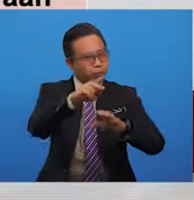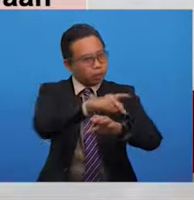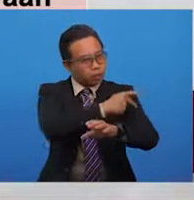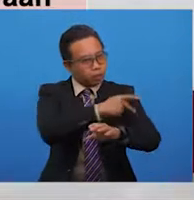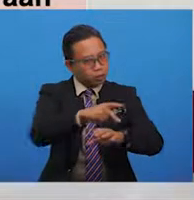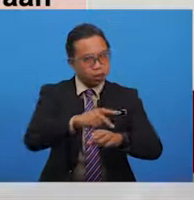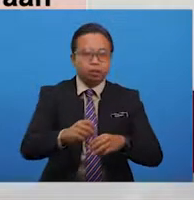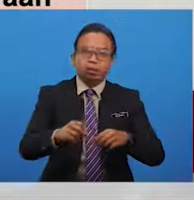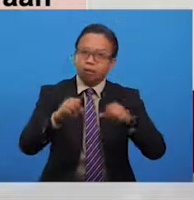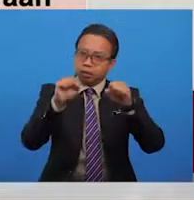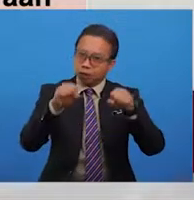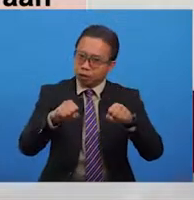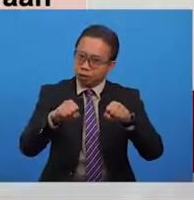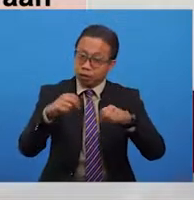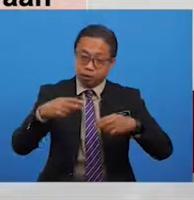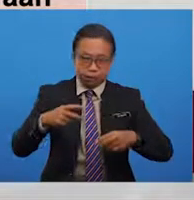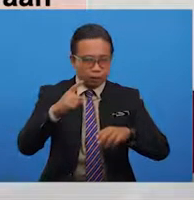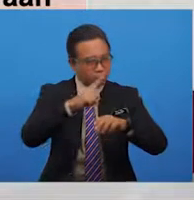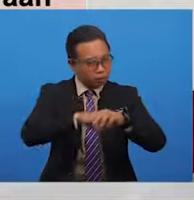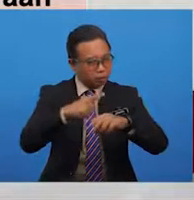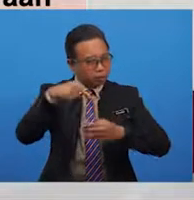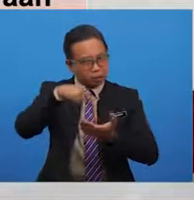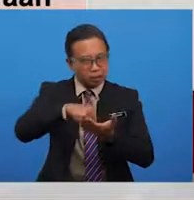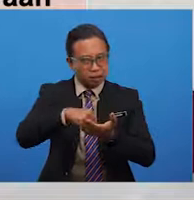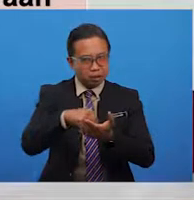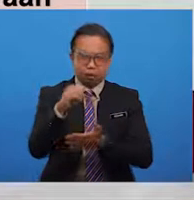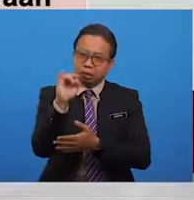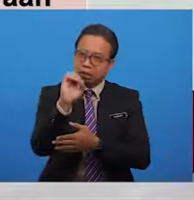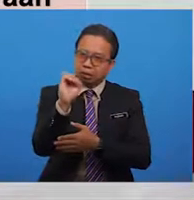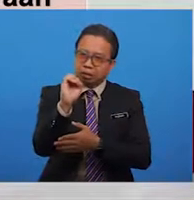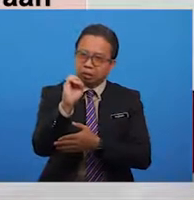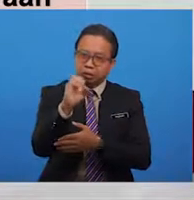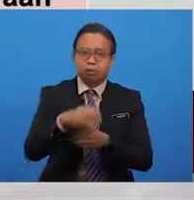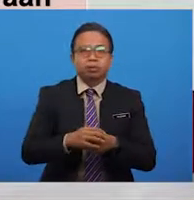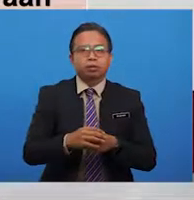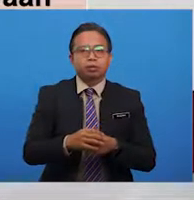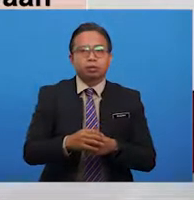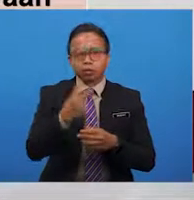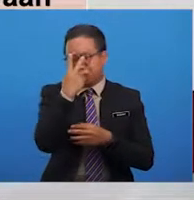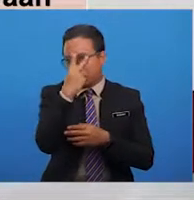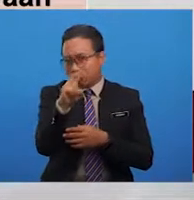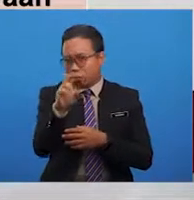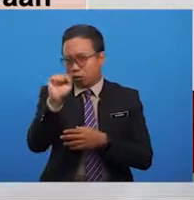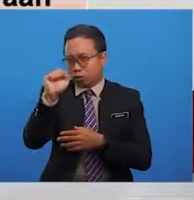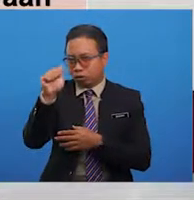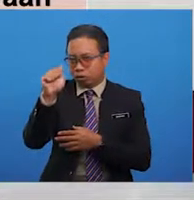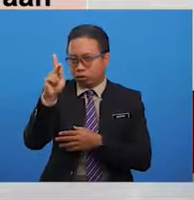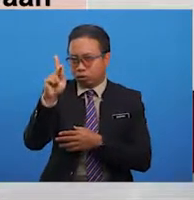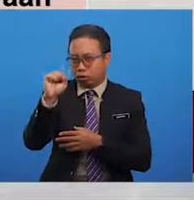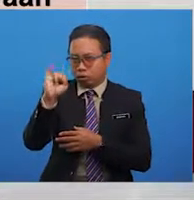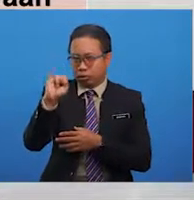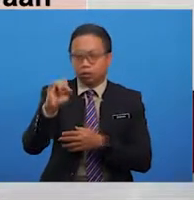kita yang hidup pada zaman ini tidak berpeluang menjadi saksi pertelingkahan